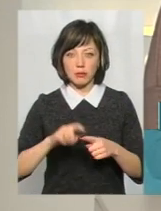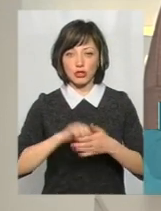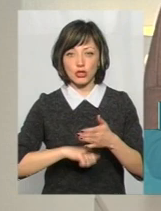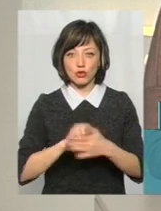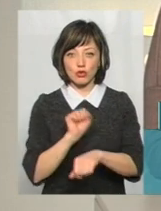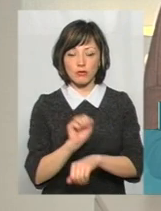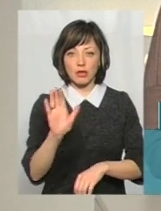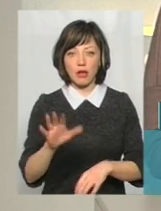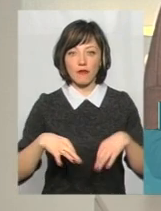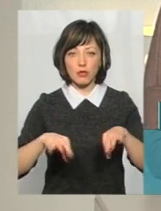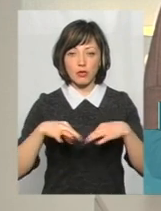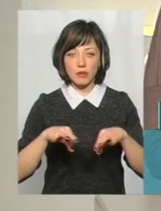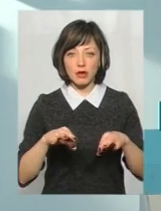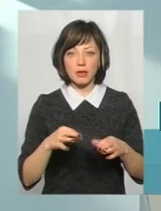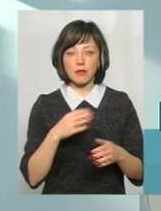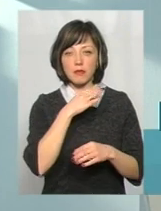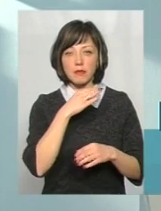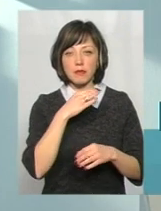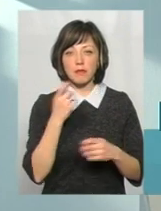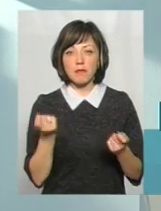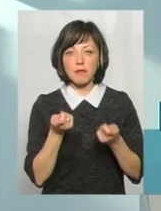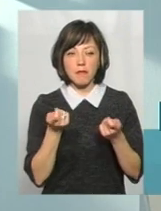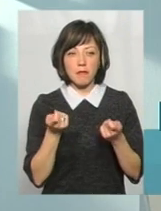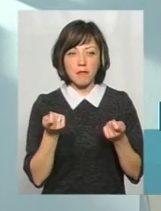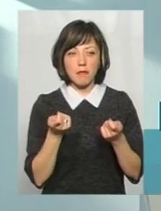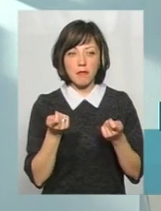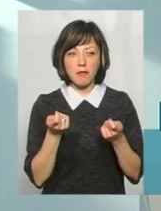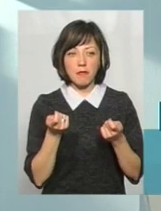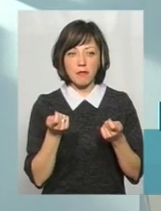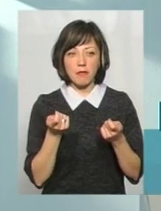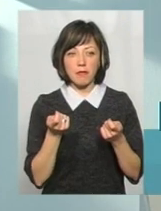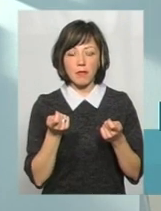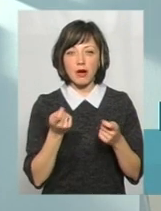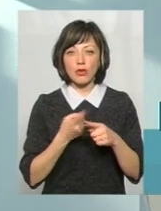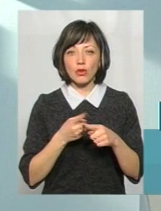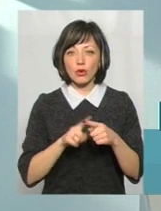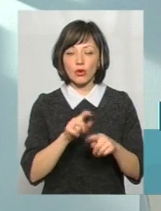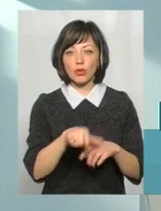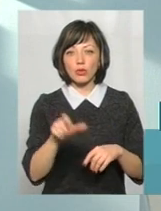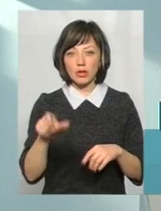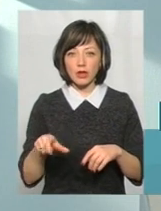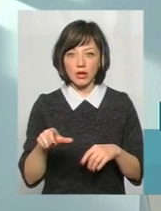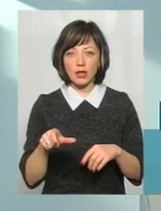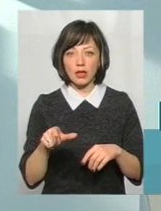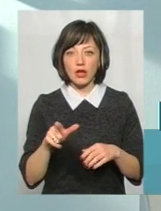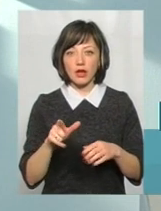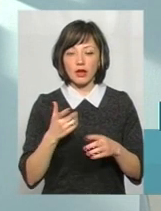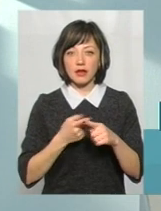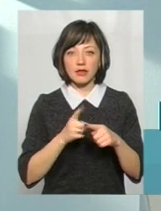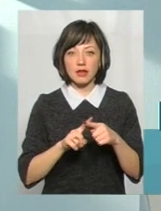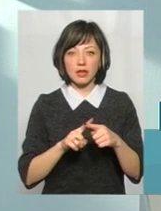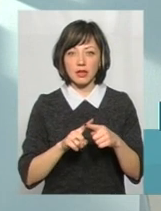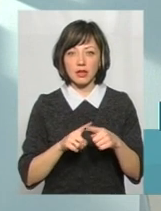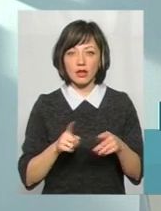зупинки автомобіля. Там досить мала кількість людей протирає дорожні знаки, це також є підстава для зупинки, якщо дорожній знак брудний. Ну і інші там,